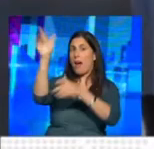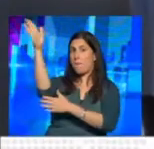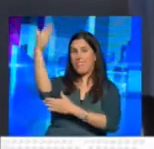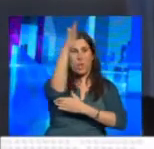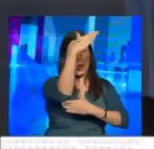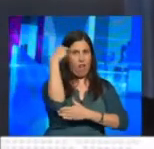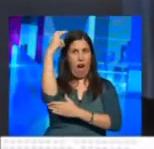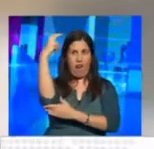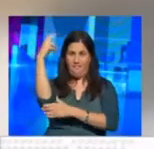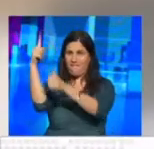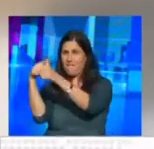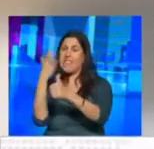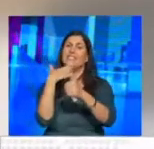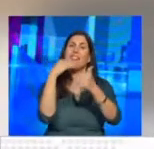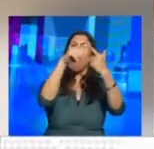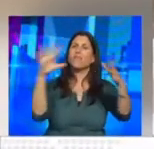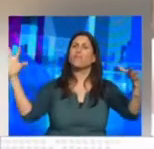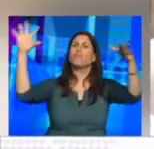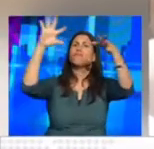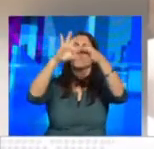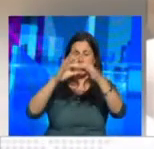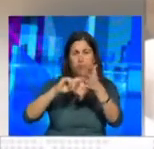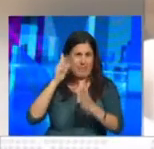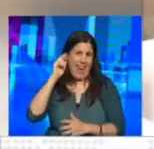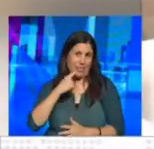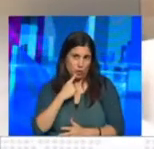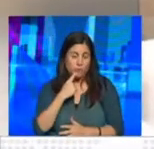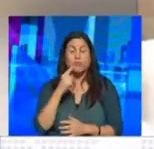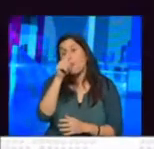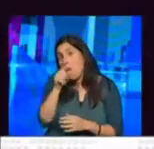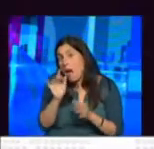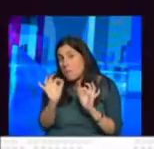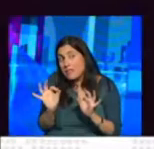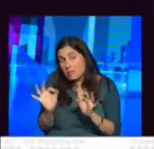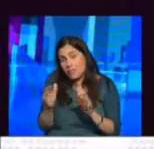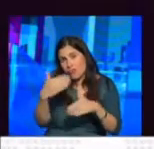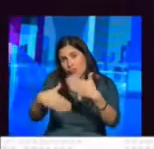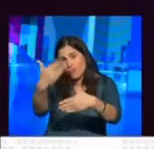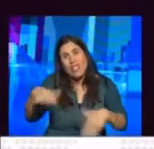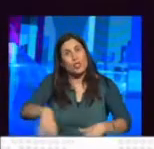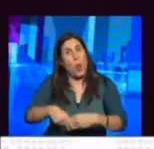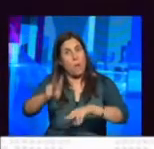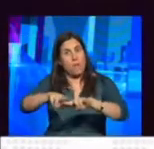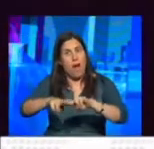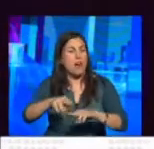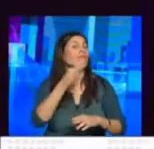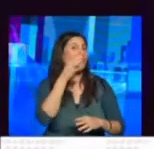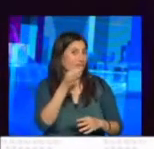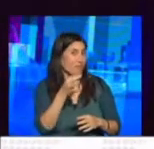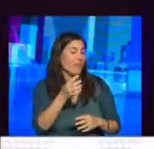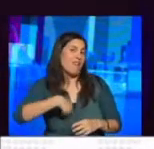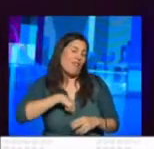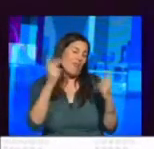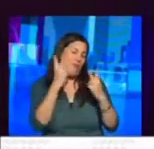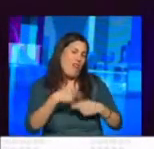ערב לישראל בחירשים כן ואולי בעצם משם מגיעה שלום הצלחת, קודם כל אנחנו